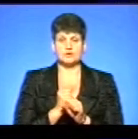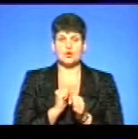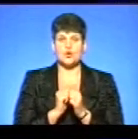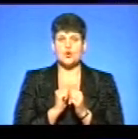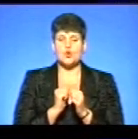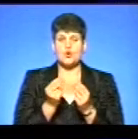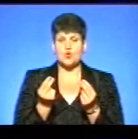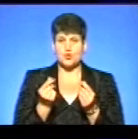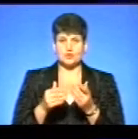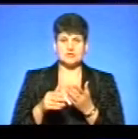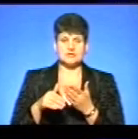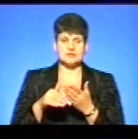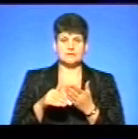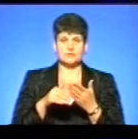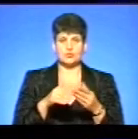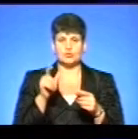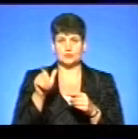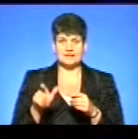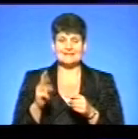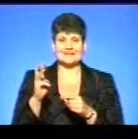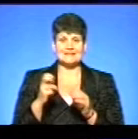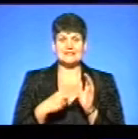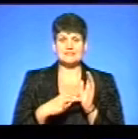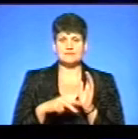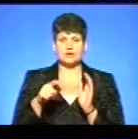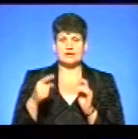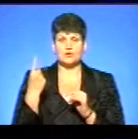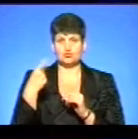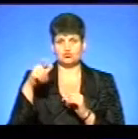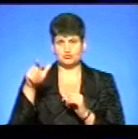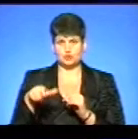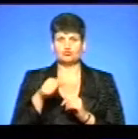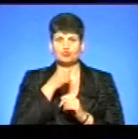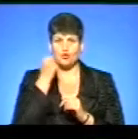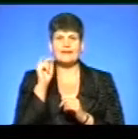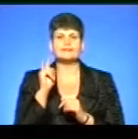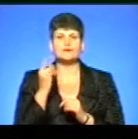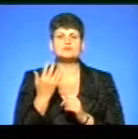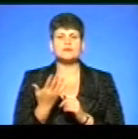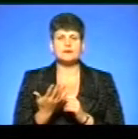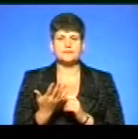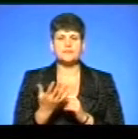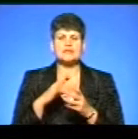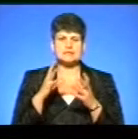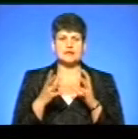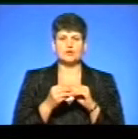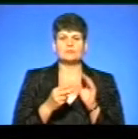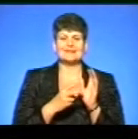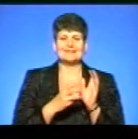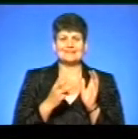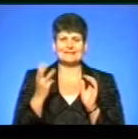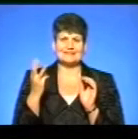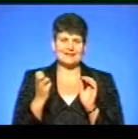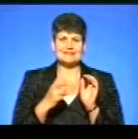йдуть за пацієнтом, це 370 гривень на одного жителя. Це дорослого? Дорослого, так. Дитину скільки? Загалом 370 гривень – це